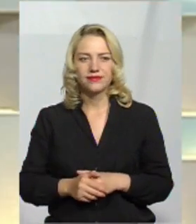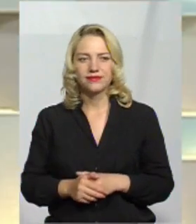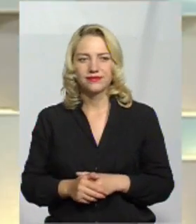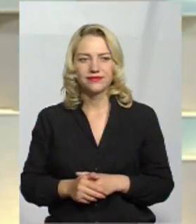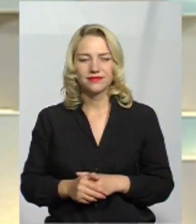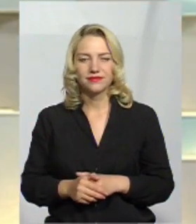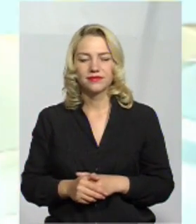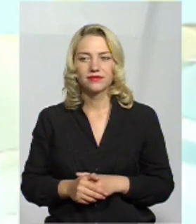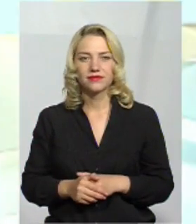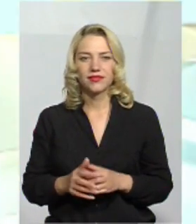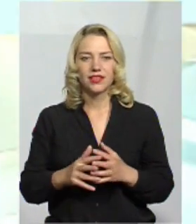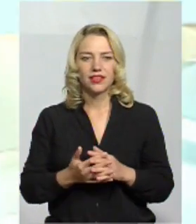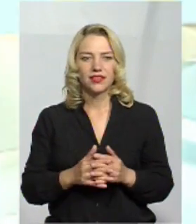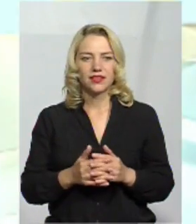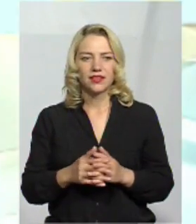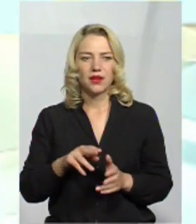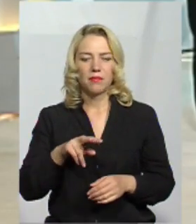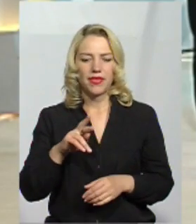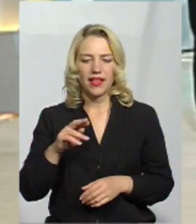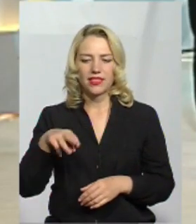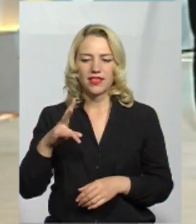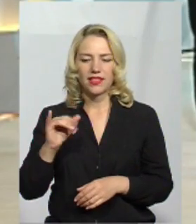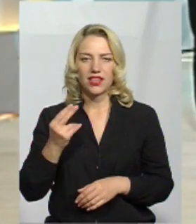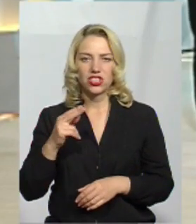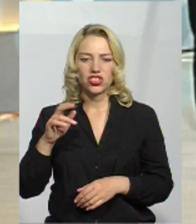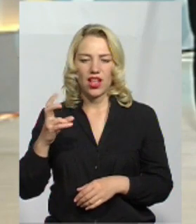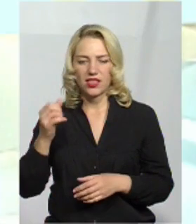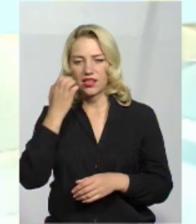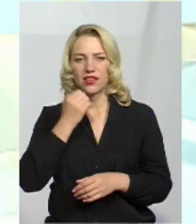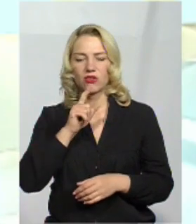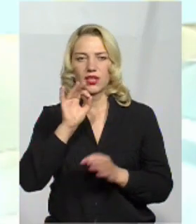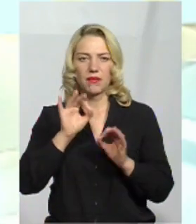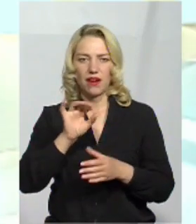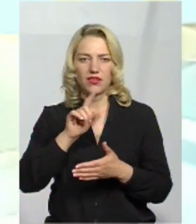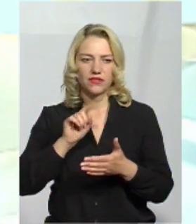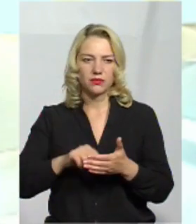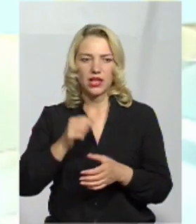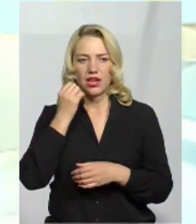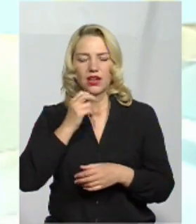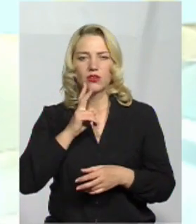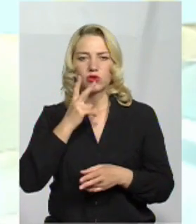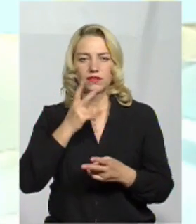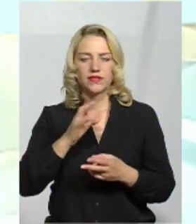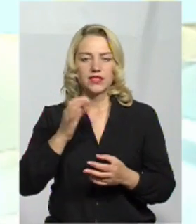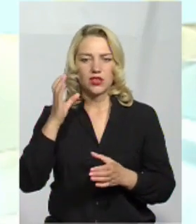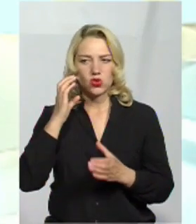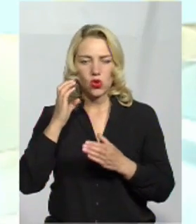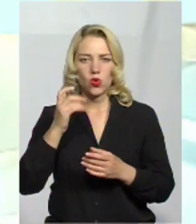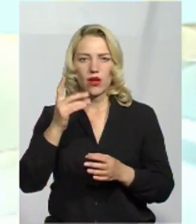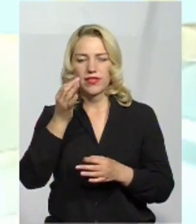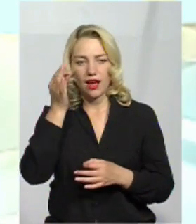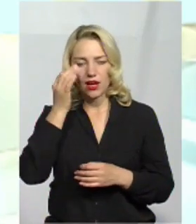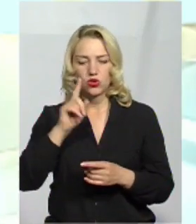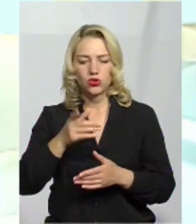пам'ятаю. Село П'ятничани. Дякую вам. Дякую за правильні відповіді. Дякую всім, хто дивився і слухав. Нагадую, ми